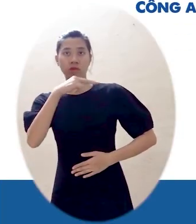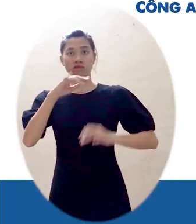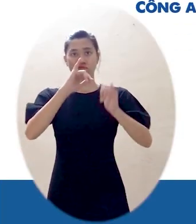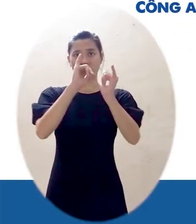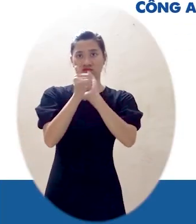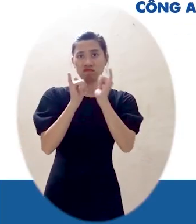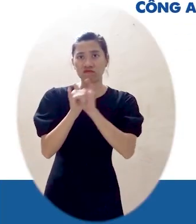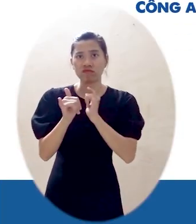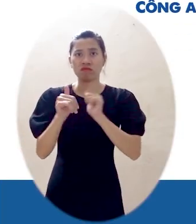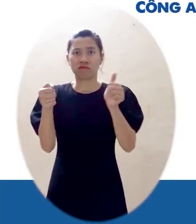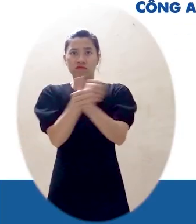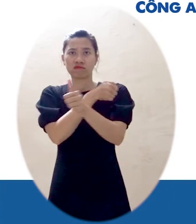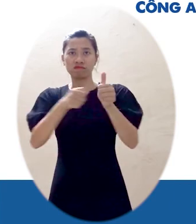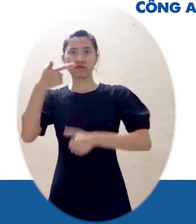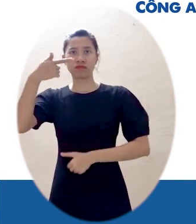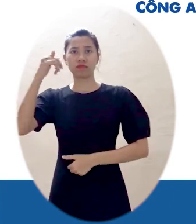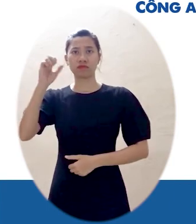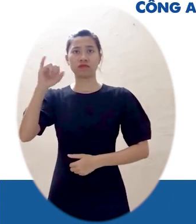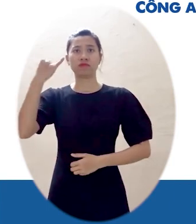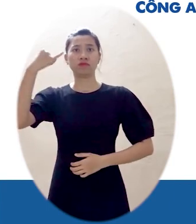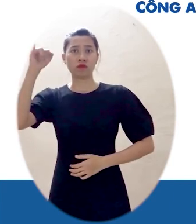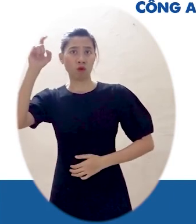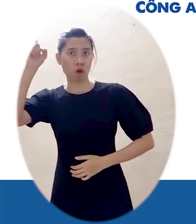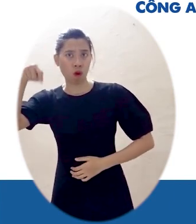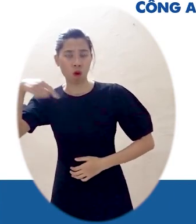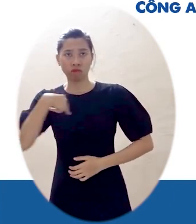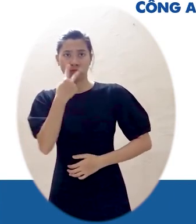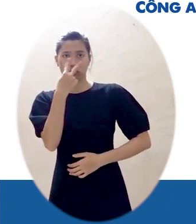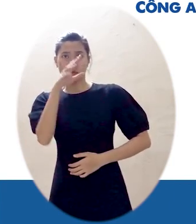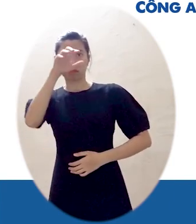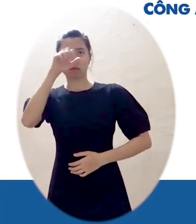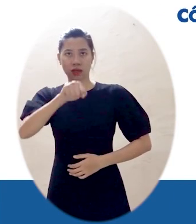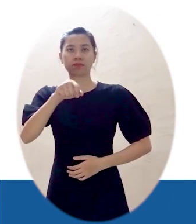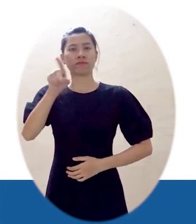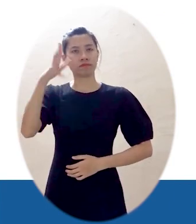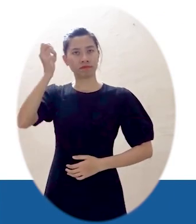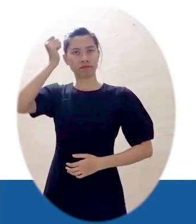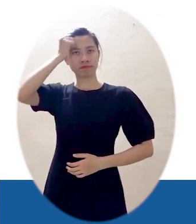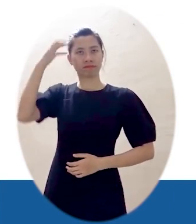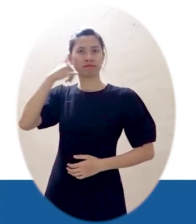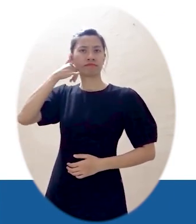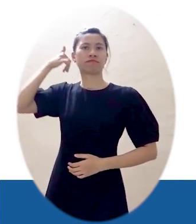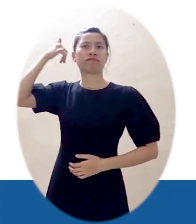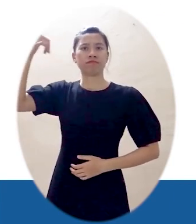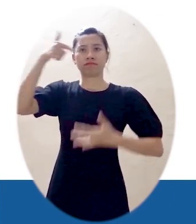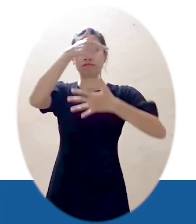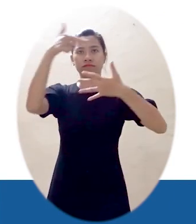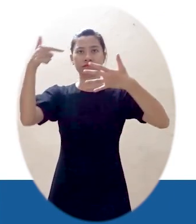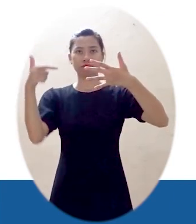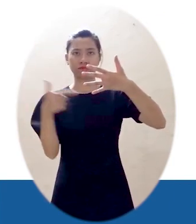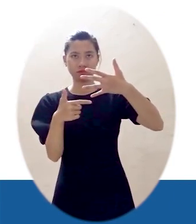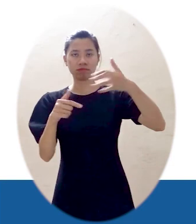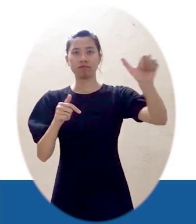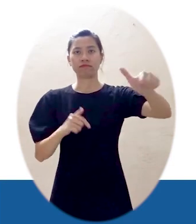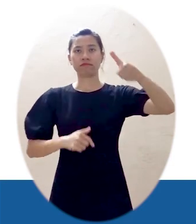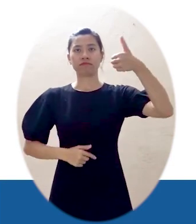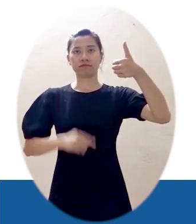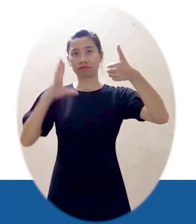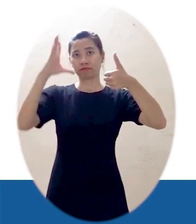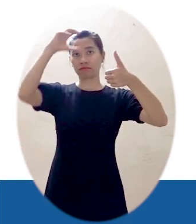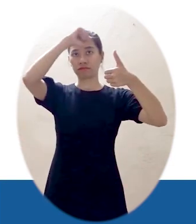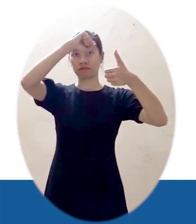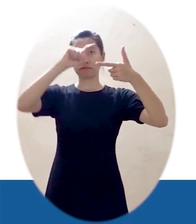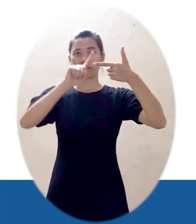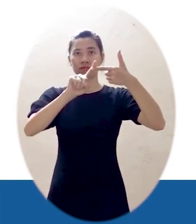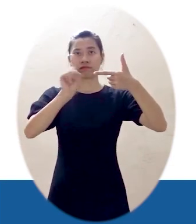lực giới hoặc chứng kiến hành vi bạo lực giới Hãy liên hệ ngay tới Công an, cơ sở y tế, các phòng tham vấn, hỗ